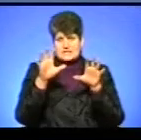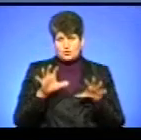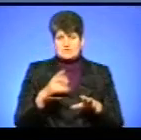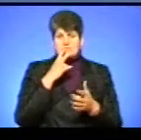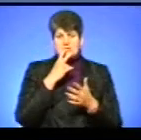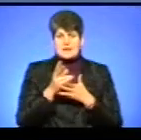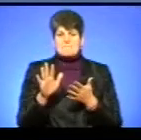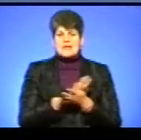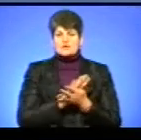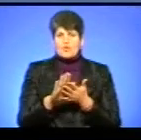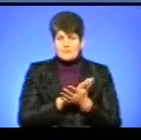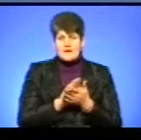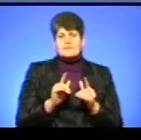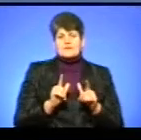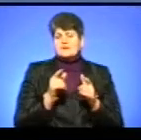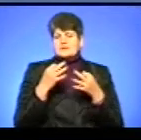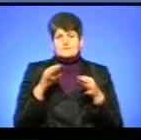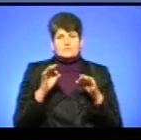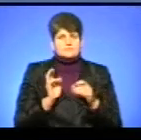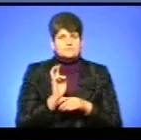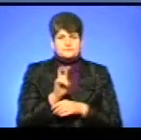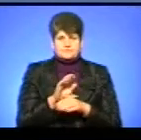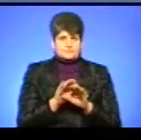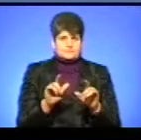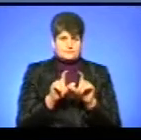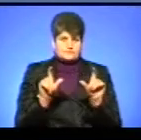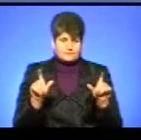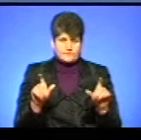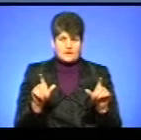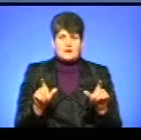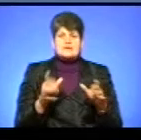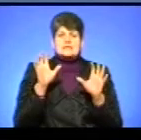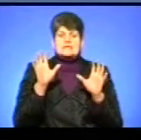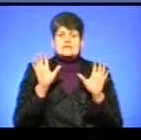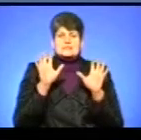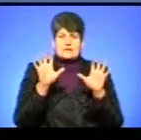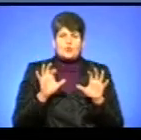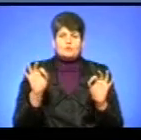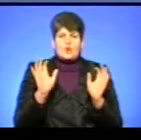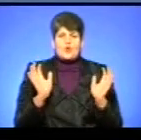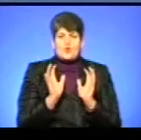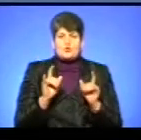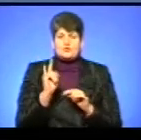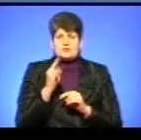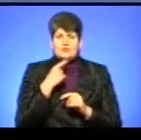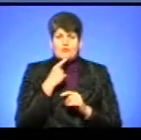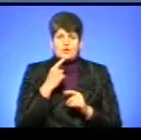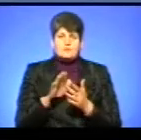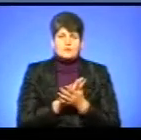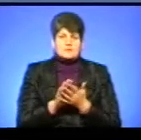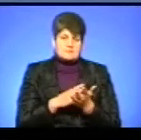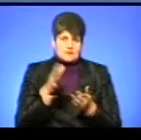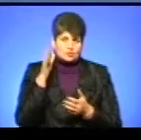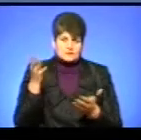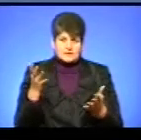доступність до шкільної, в тому числі, освіти. Закон про охорону дитинства надає гарантію кожній дитині доступну і безоплатну освіту.